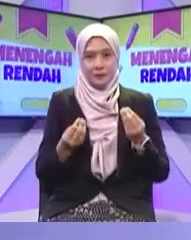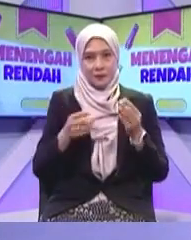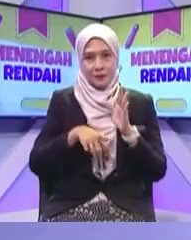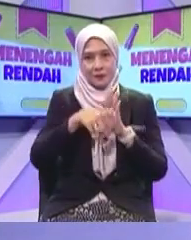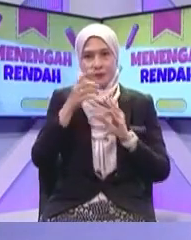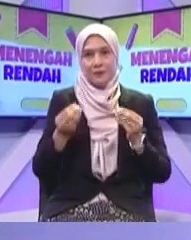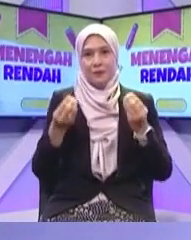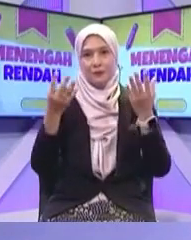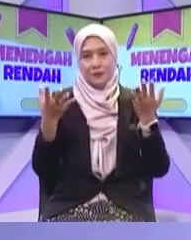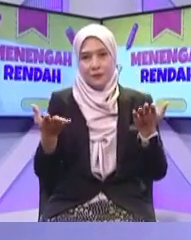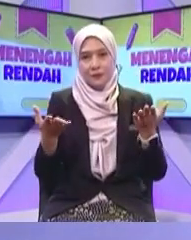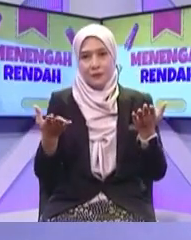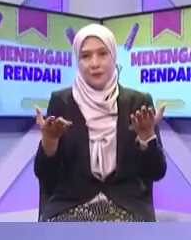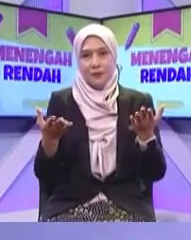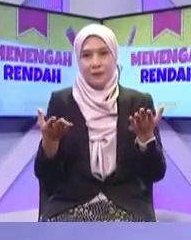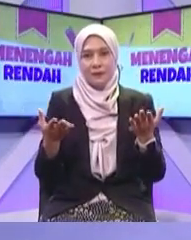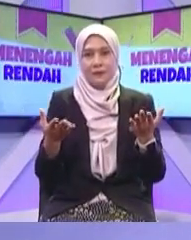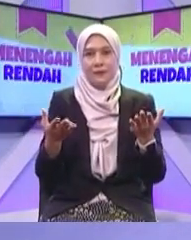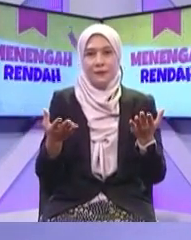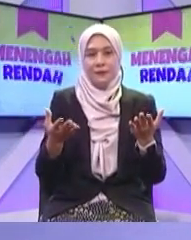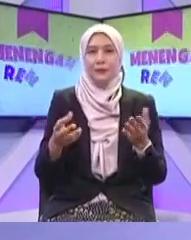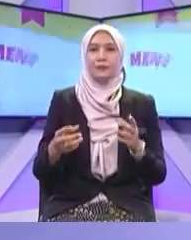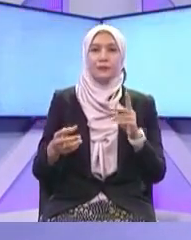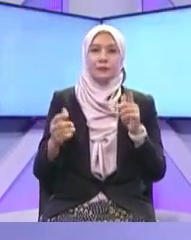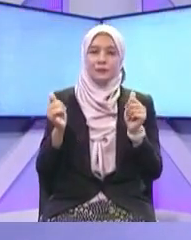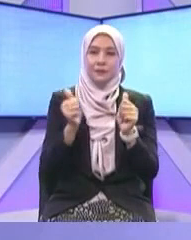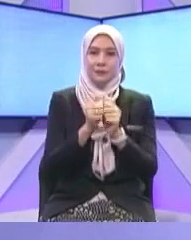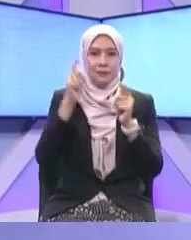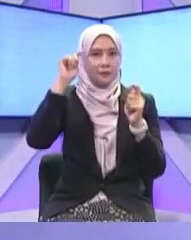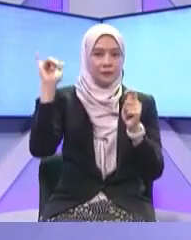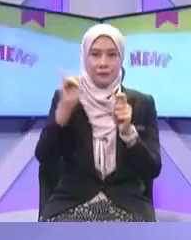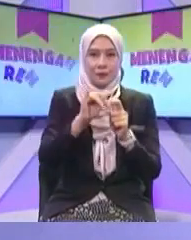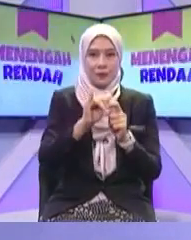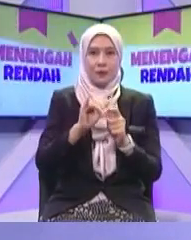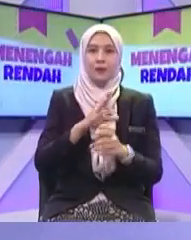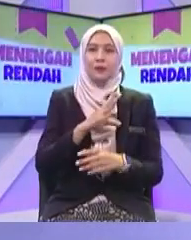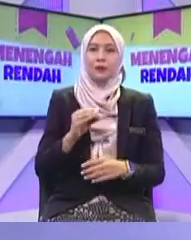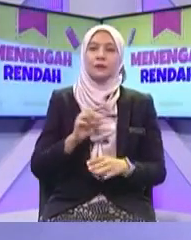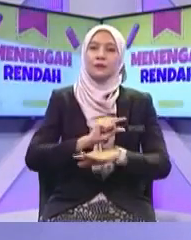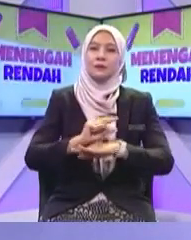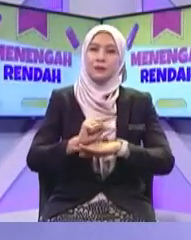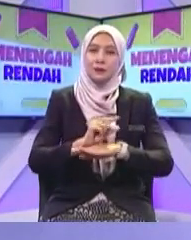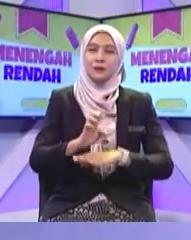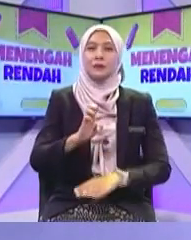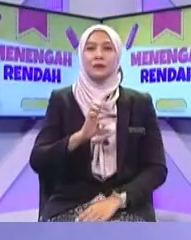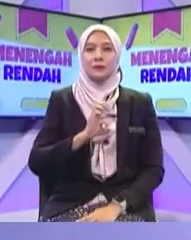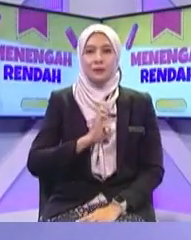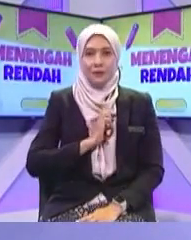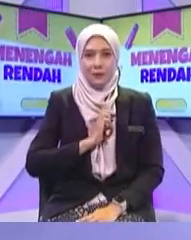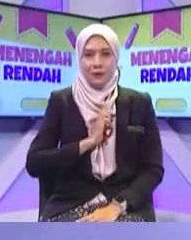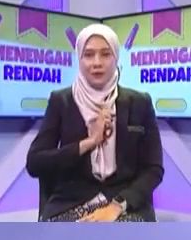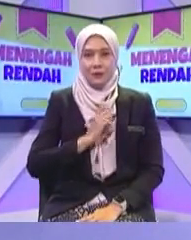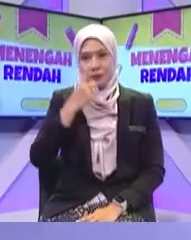juga tentang etika bagaimana menggunakan alat telekomunikasi supaya kita hidup dalam keadaan yang harmoni betul dan